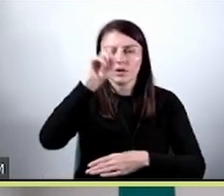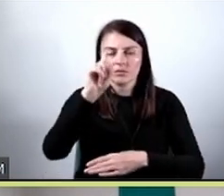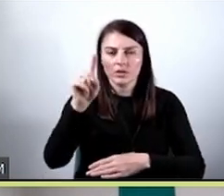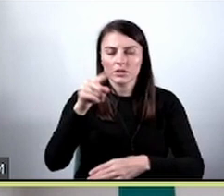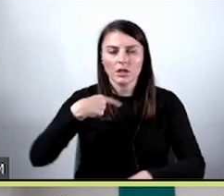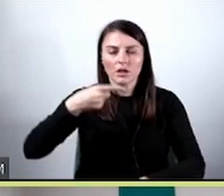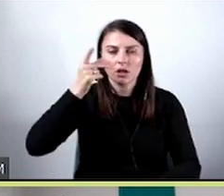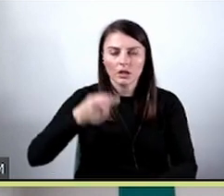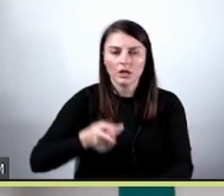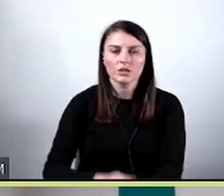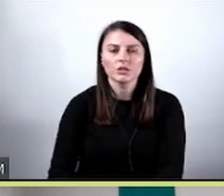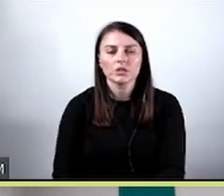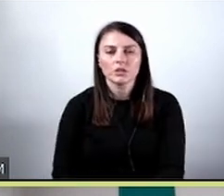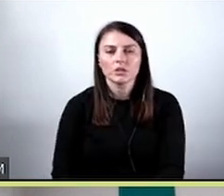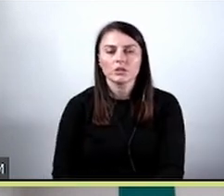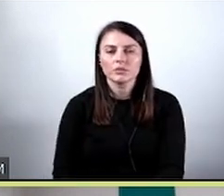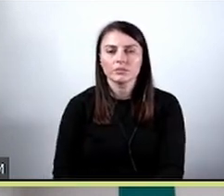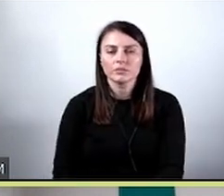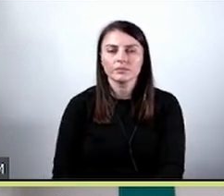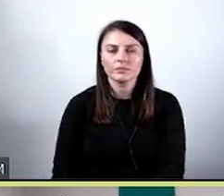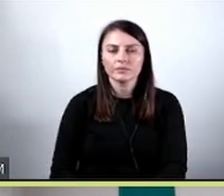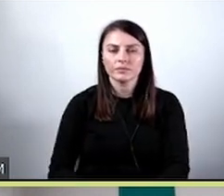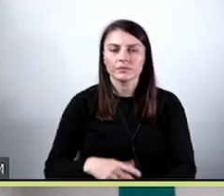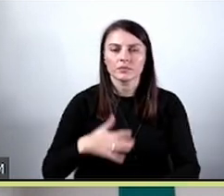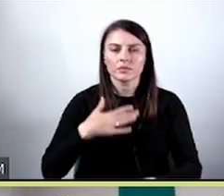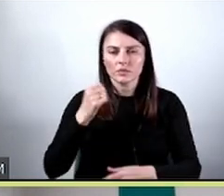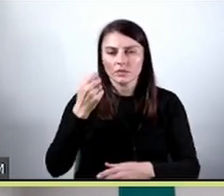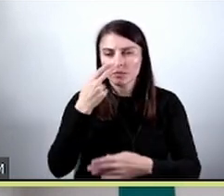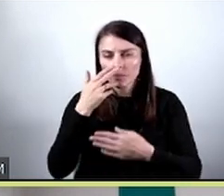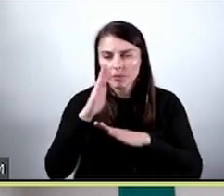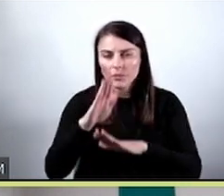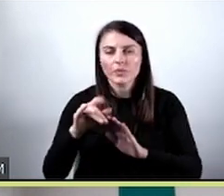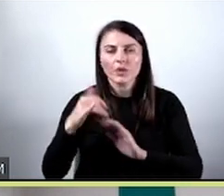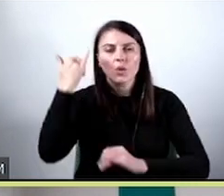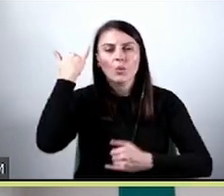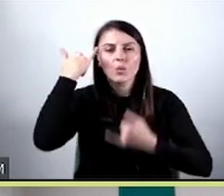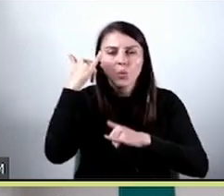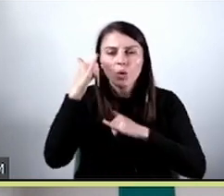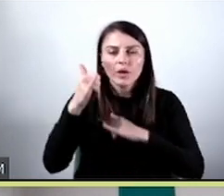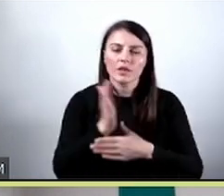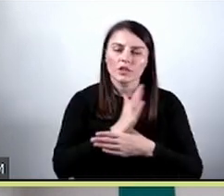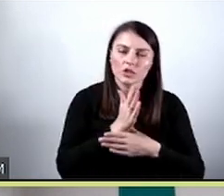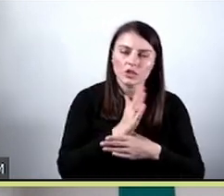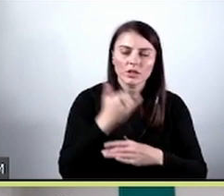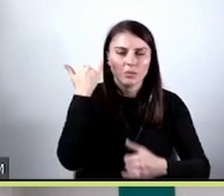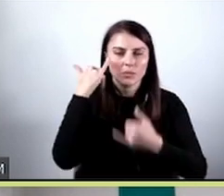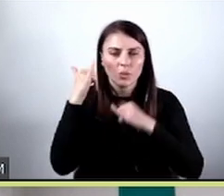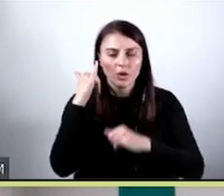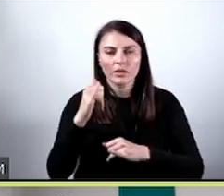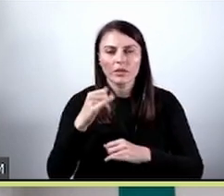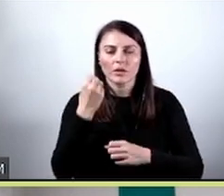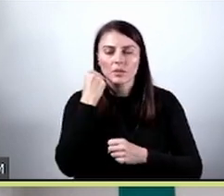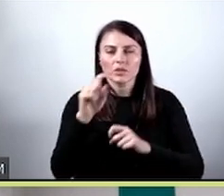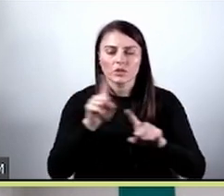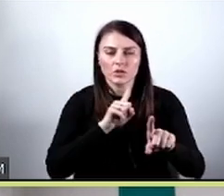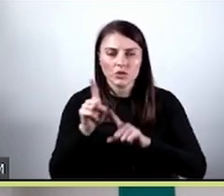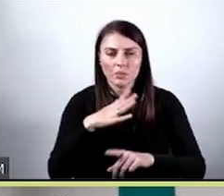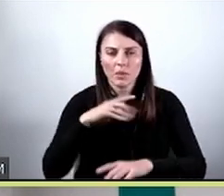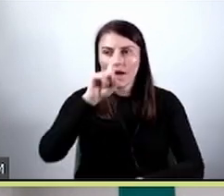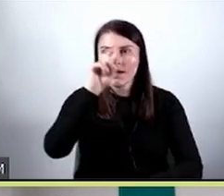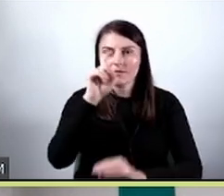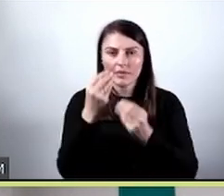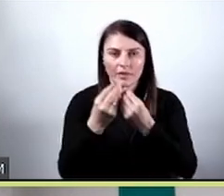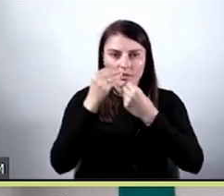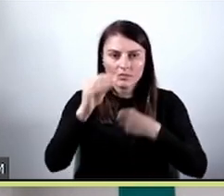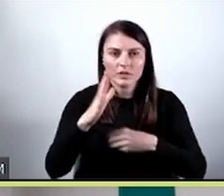błędy znaczące. To są błędy średnie, natomiast w momencie, jak podnosimy te błędy do kwadratu, to wiadomo, że jest